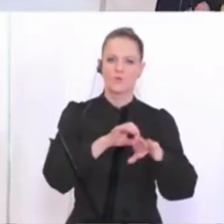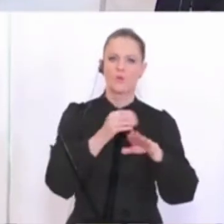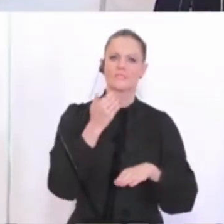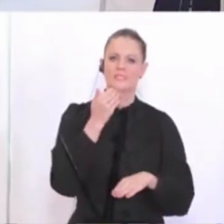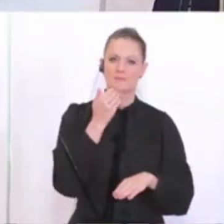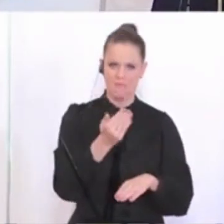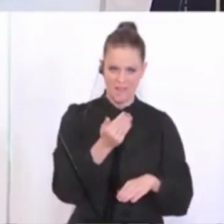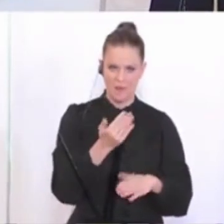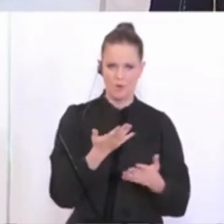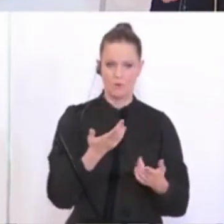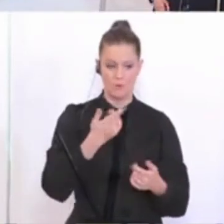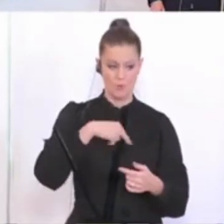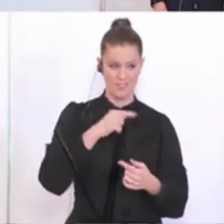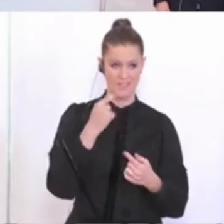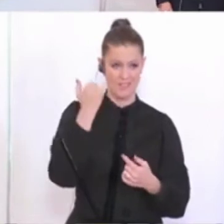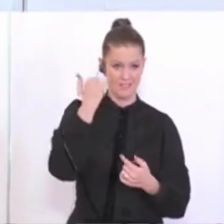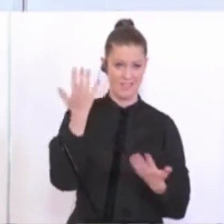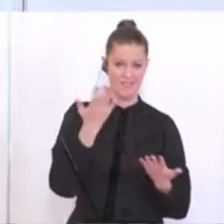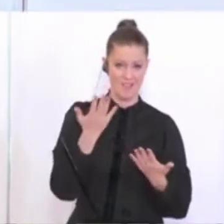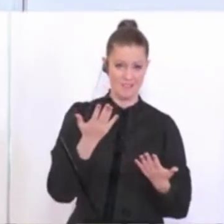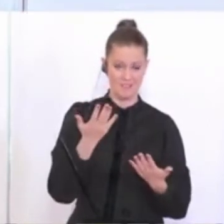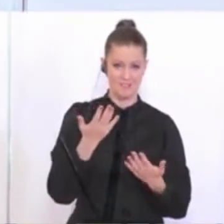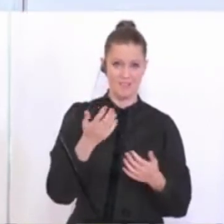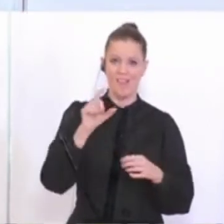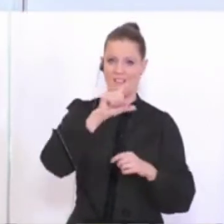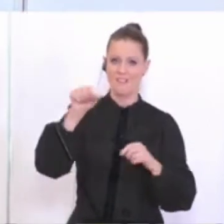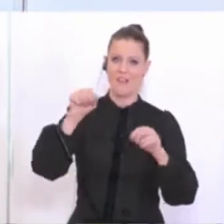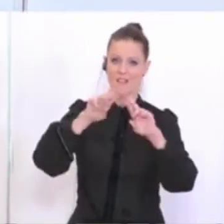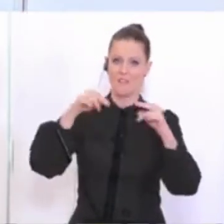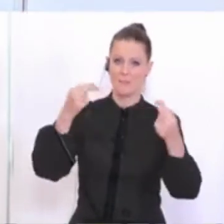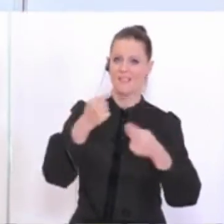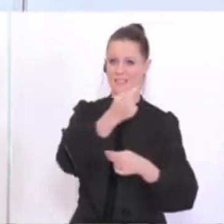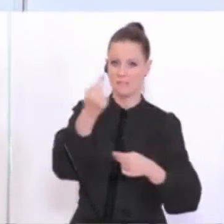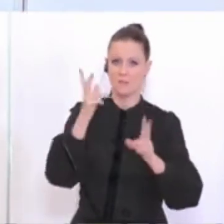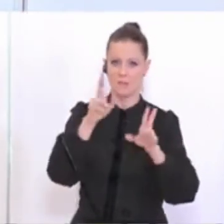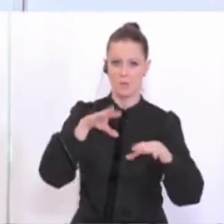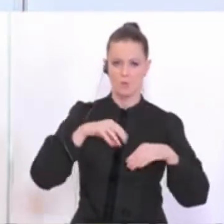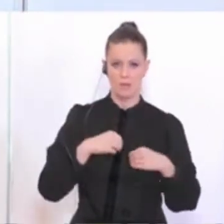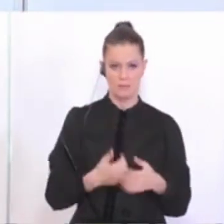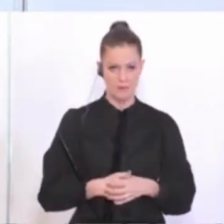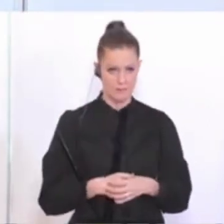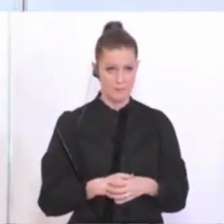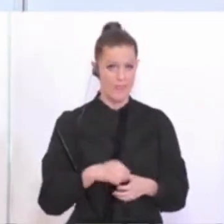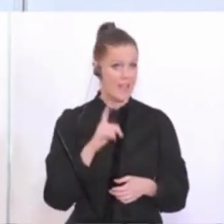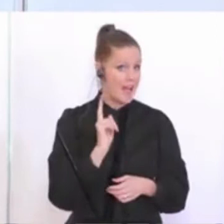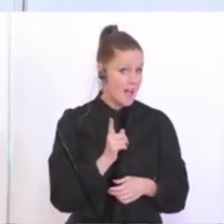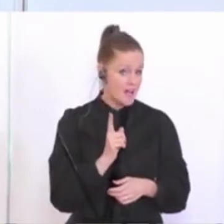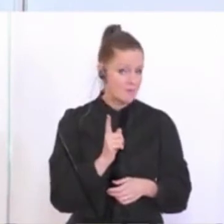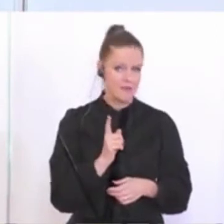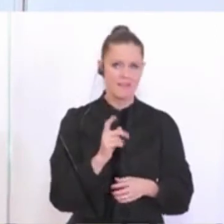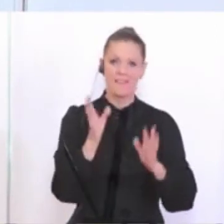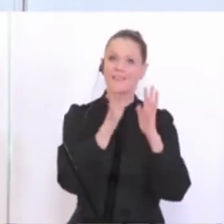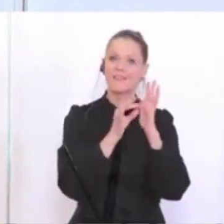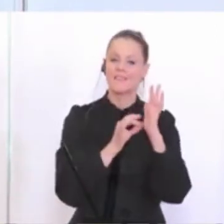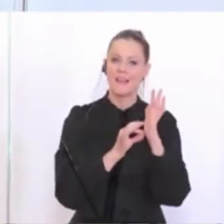das ist ja unsere Idee hier, von den Fachverbänden übernommen werden können. Aber zunächst, was die